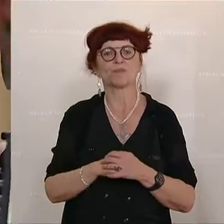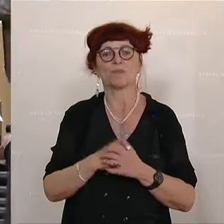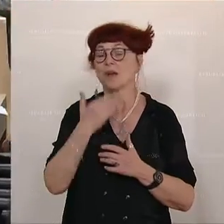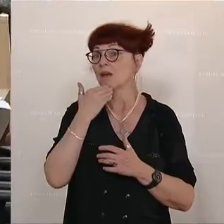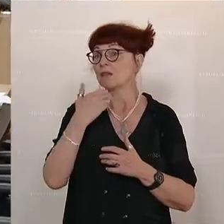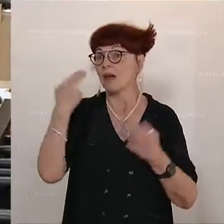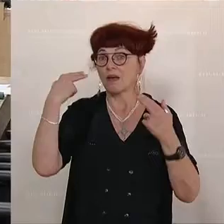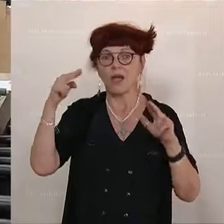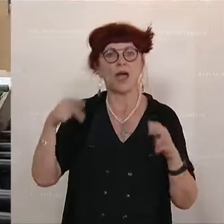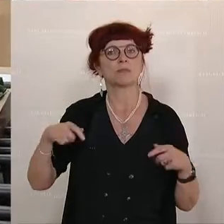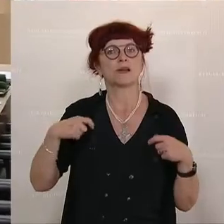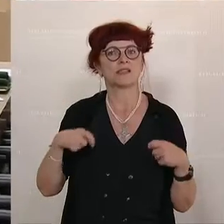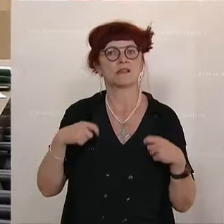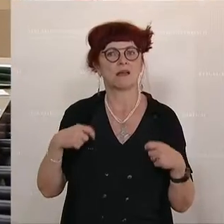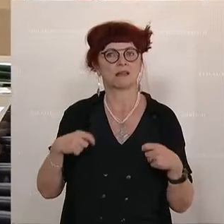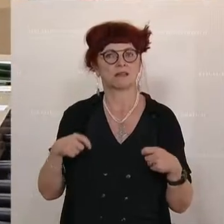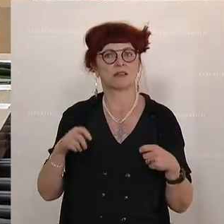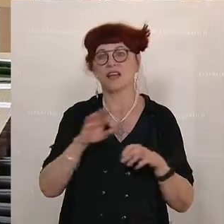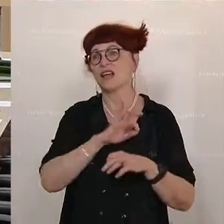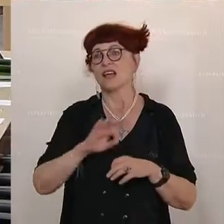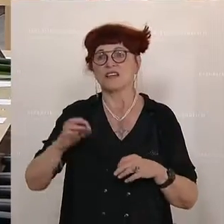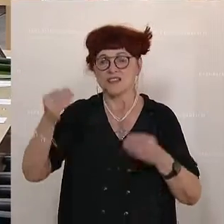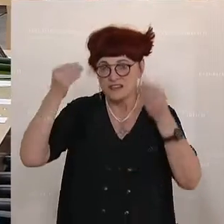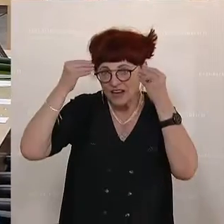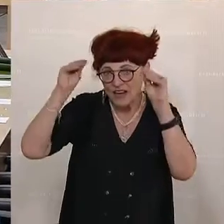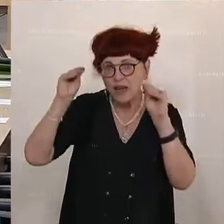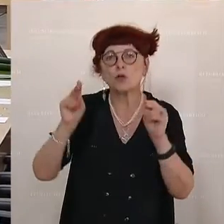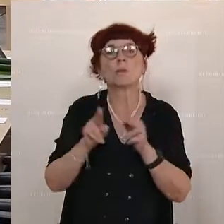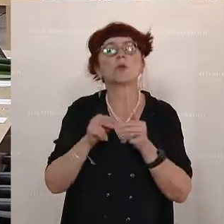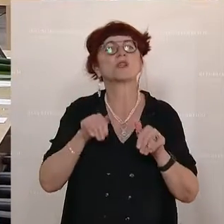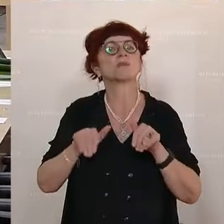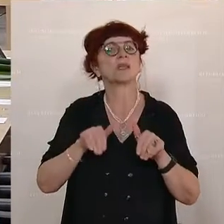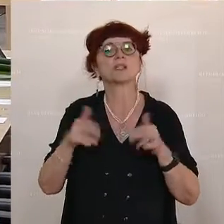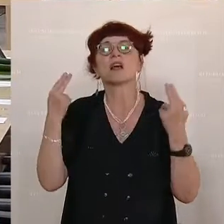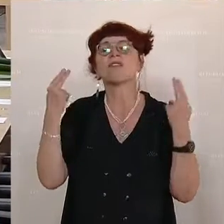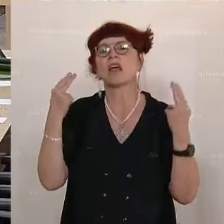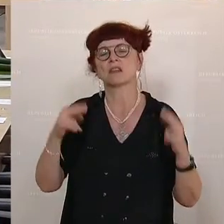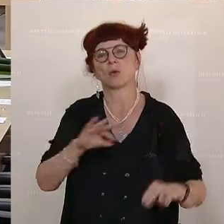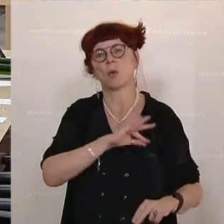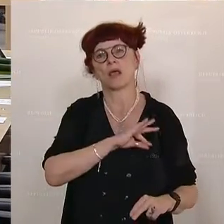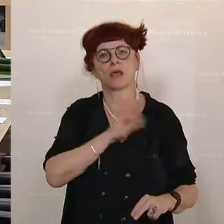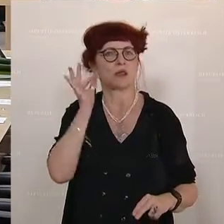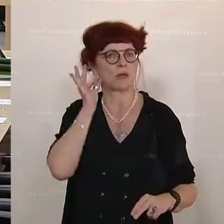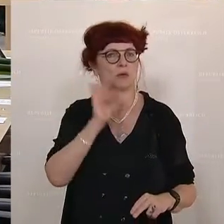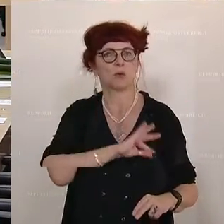Liter Milch im Supermarkt, dann stimme etwas nicht. Und in Richtung SPÖ wünscht er sich mehr konstruktive Kritik. Und in Richtung SPÖ.